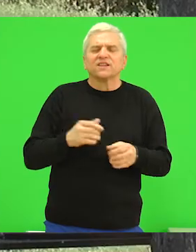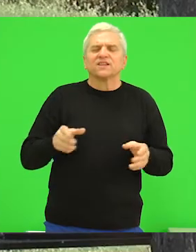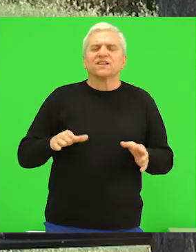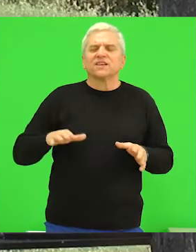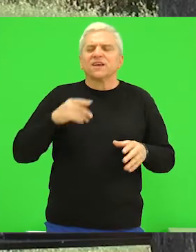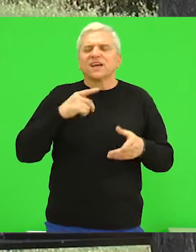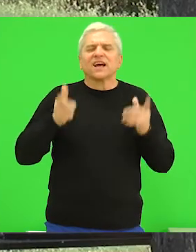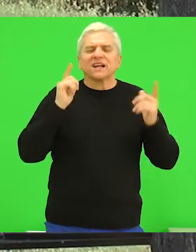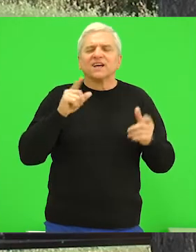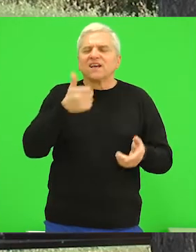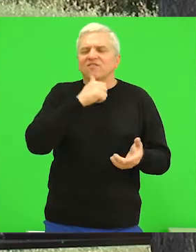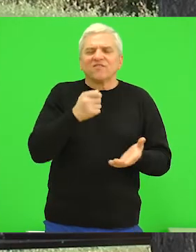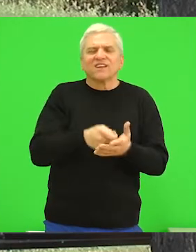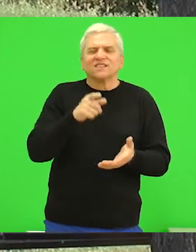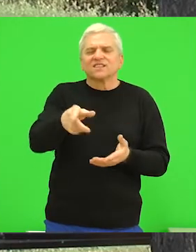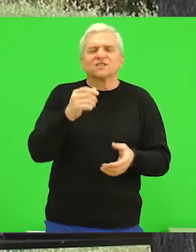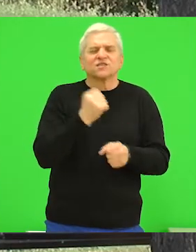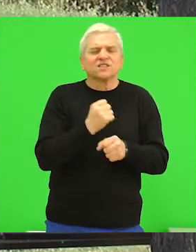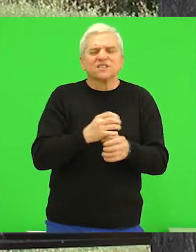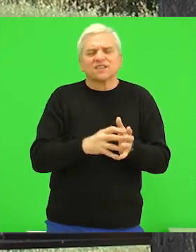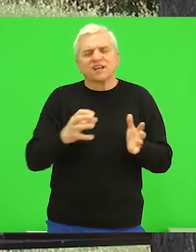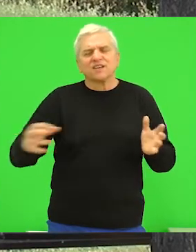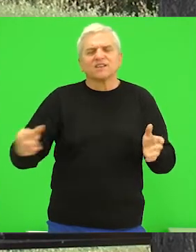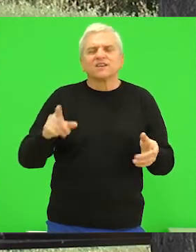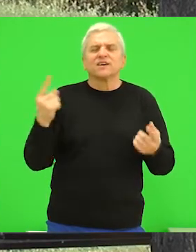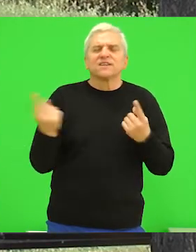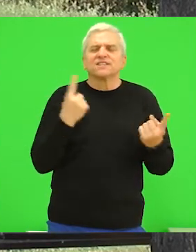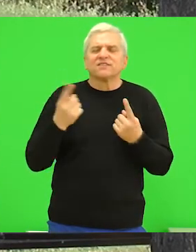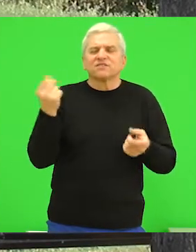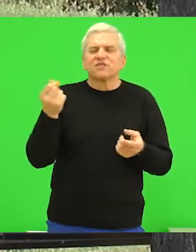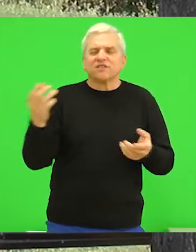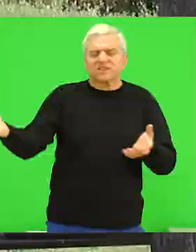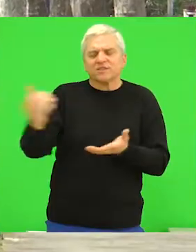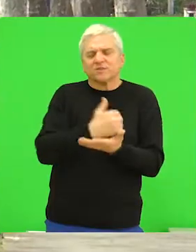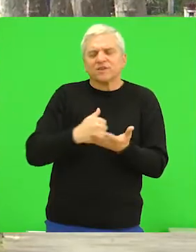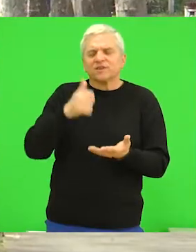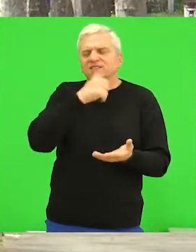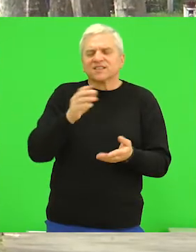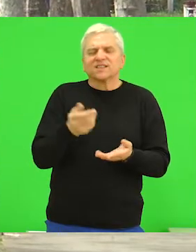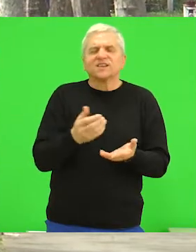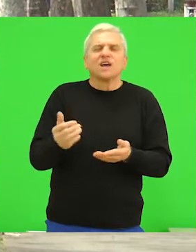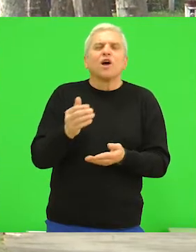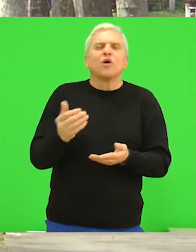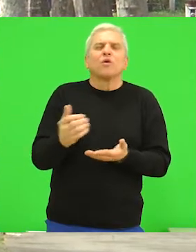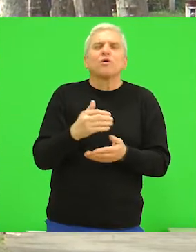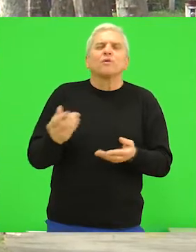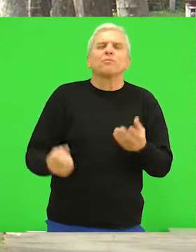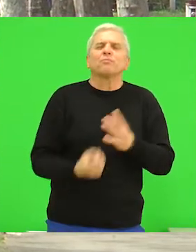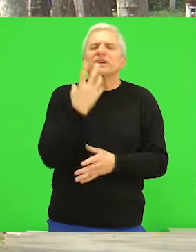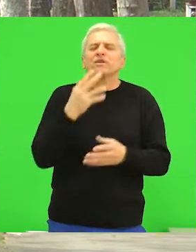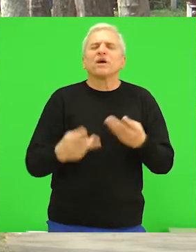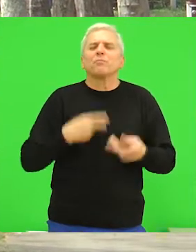grada. Finansiranje ovih aktivnosti odvijaće se u skladu sa prilivom sredstava od naknade za korišćenje